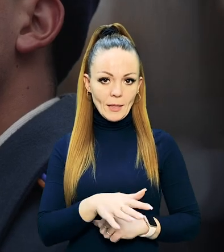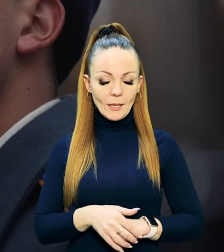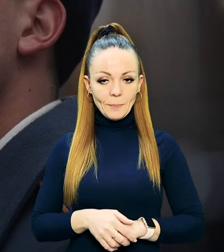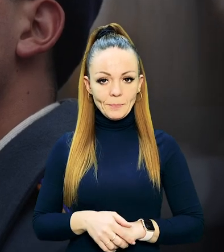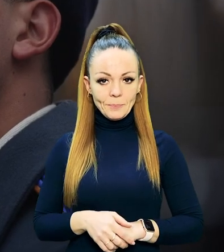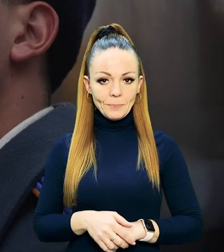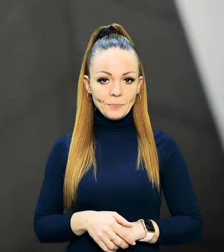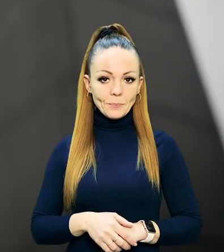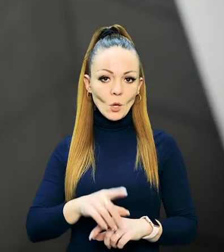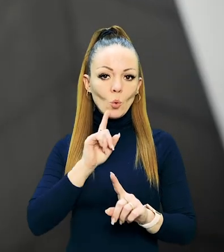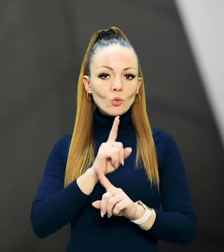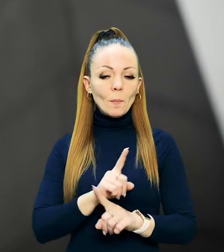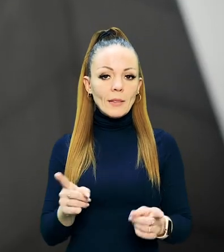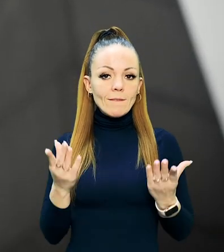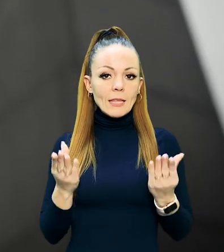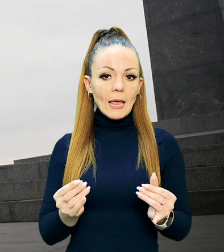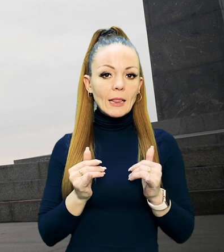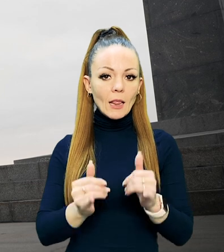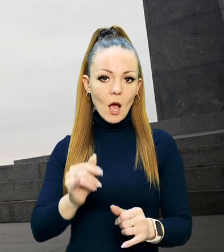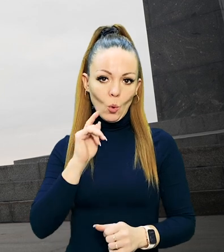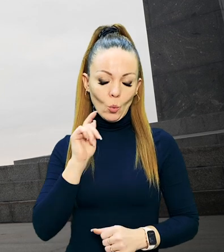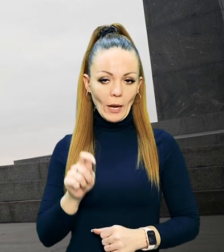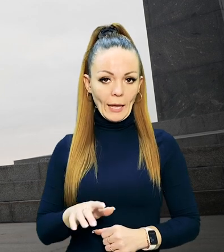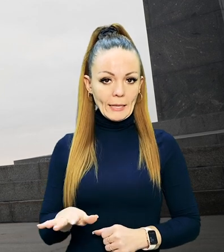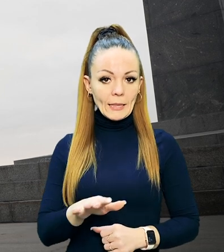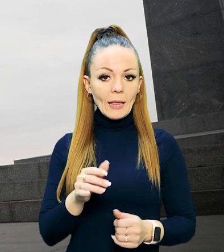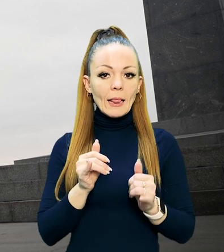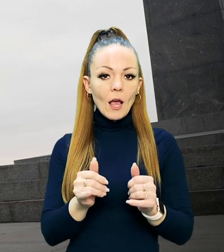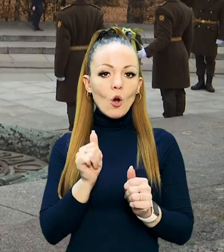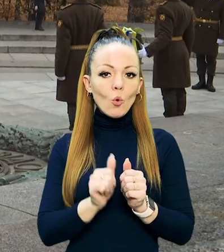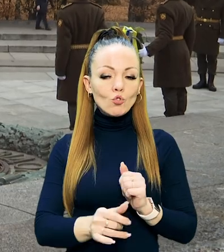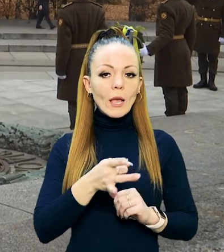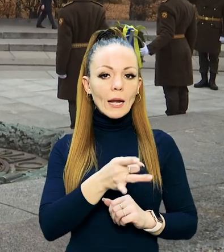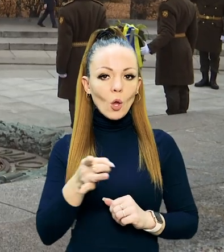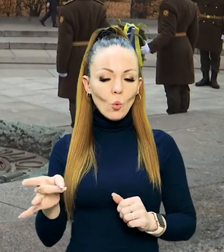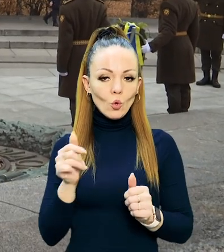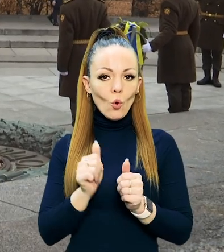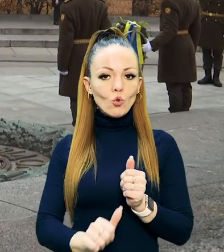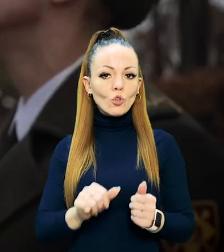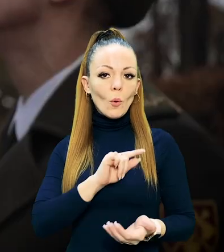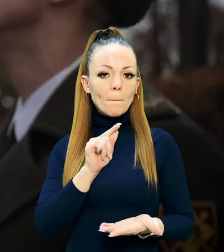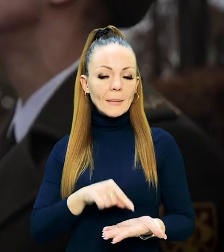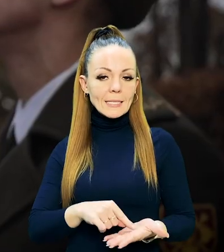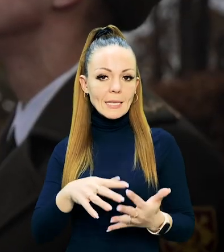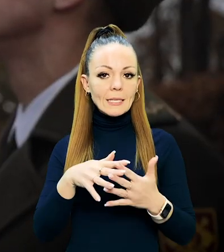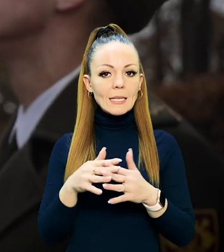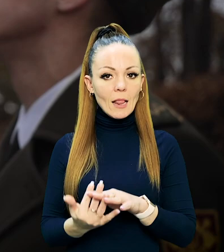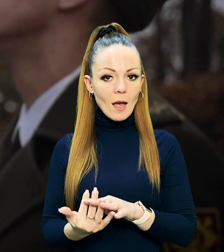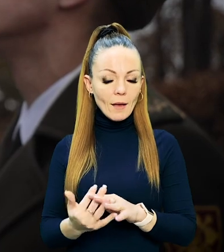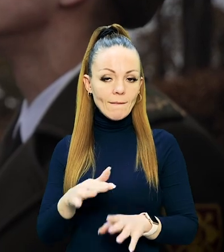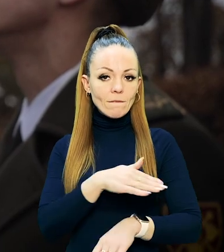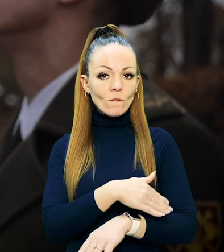землі. Особливий день для України, для кожного її регіону, кожного міста,